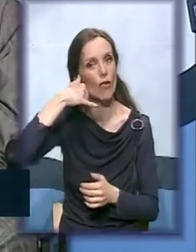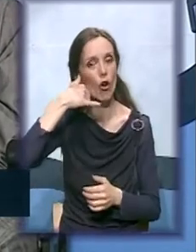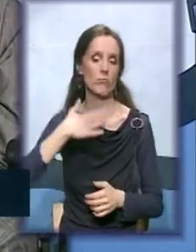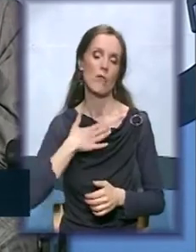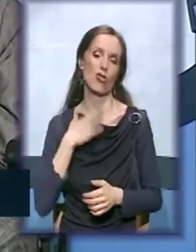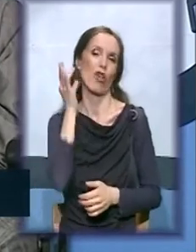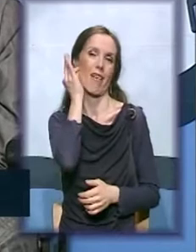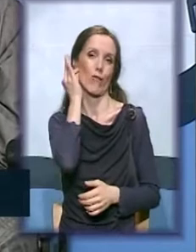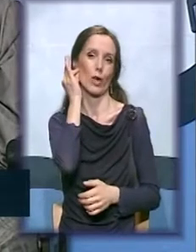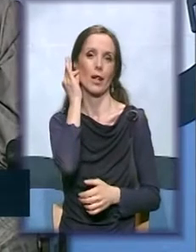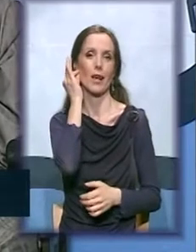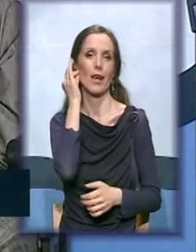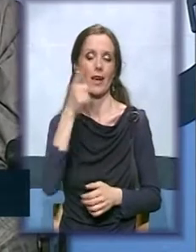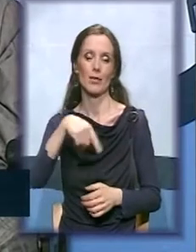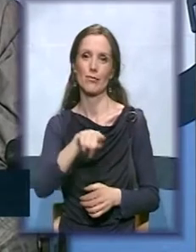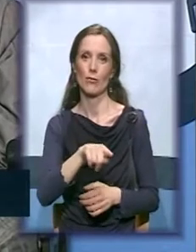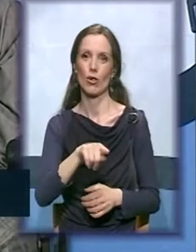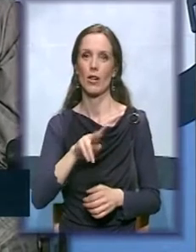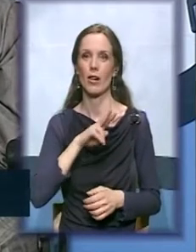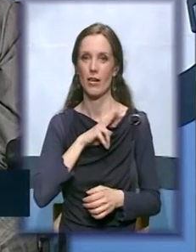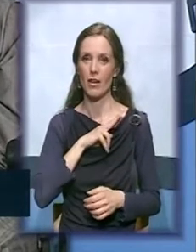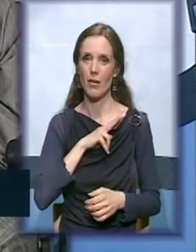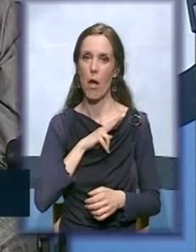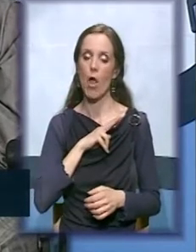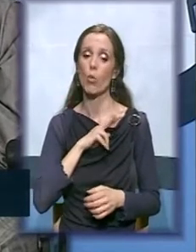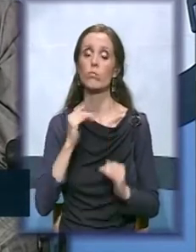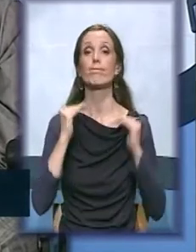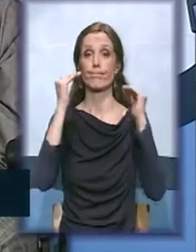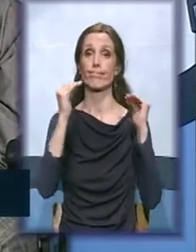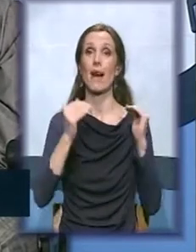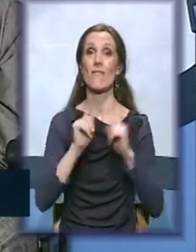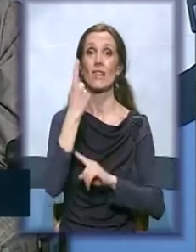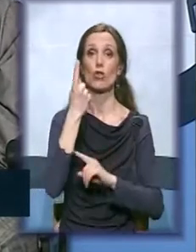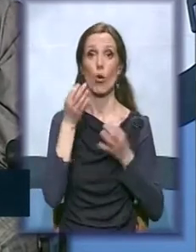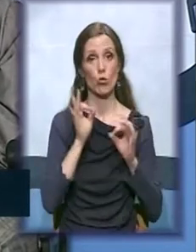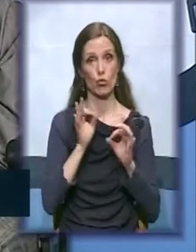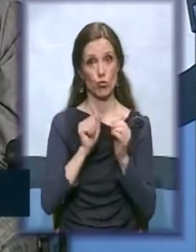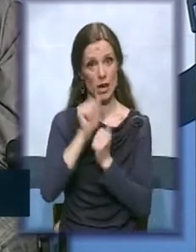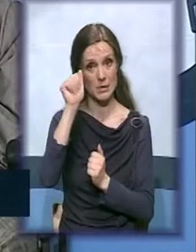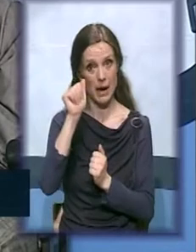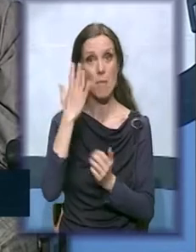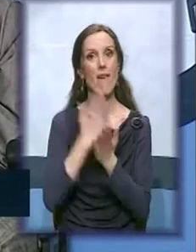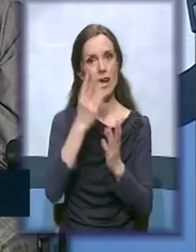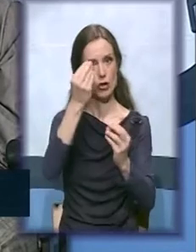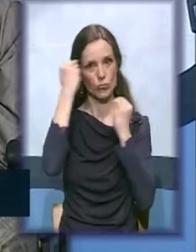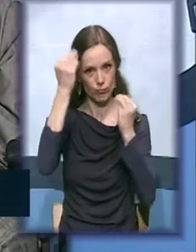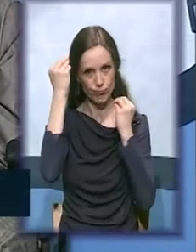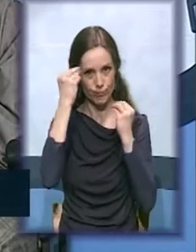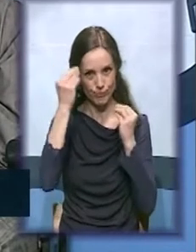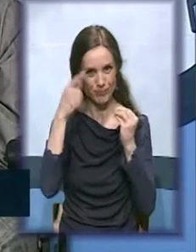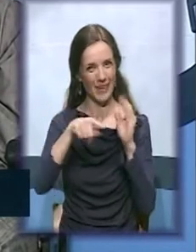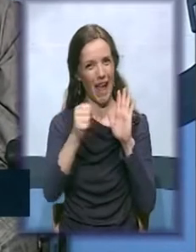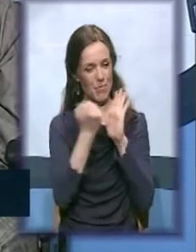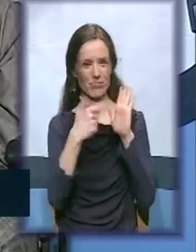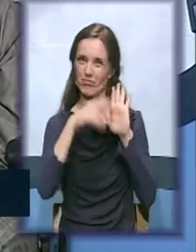odnosno devojke koje imaju određenu visokostručnu spremu, prošle su taj akreditovan program obuke,